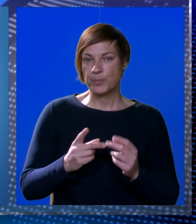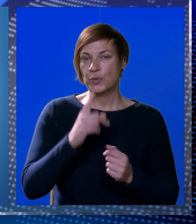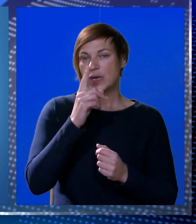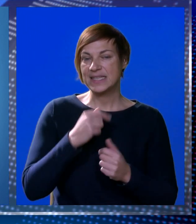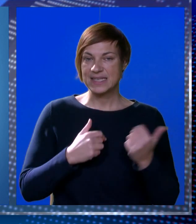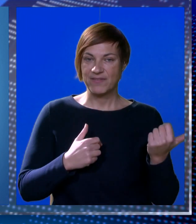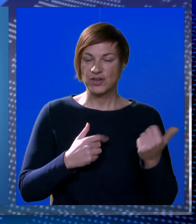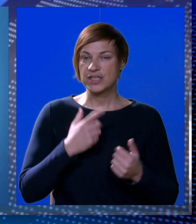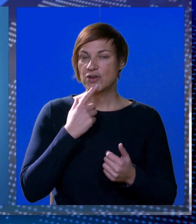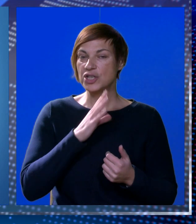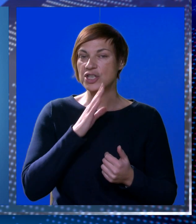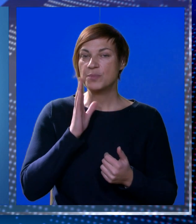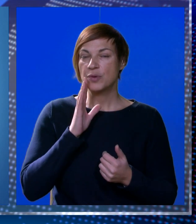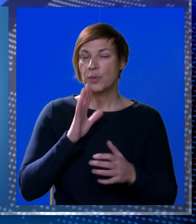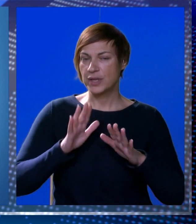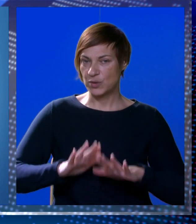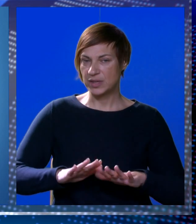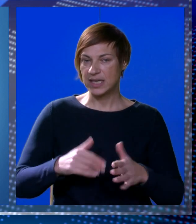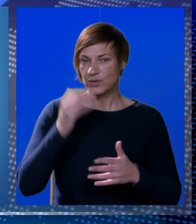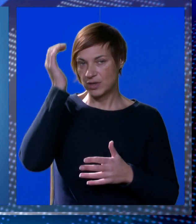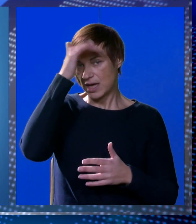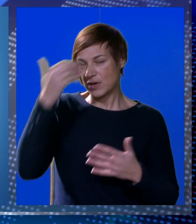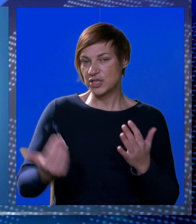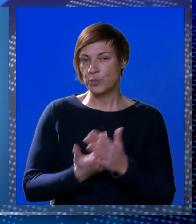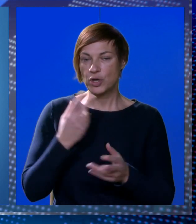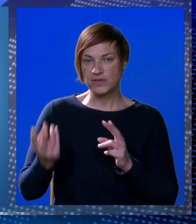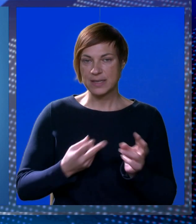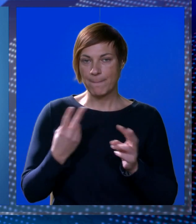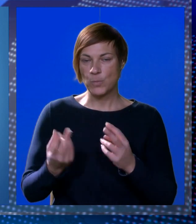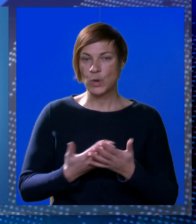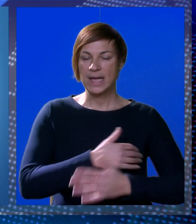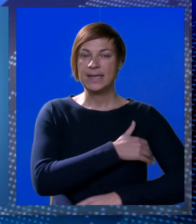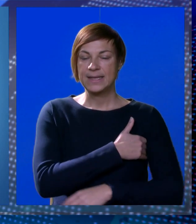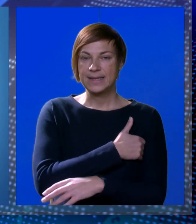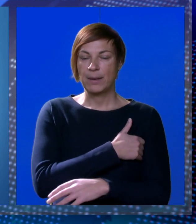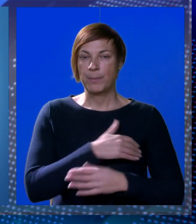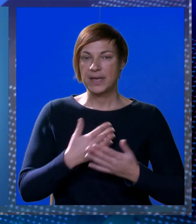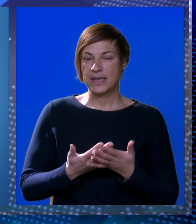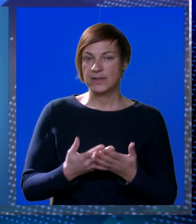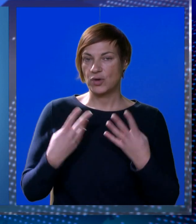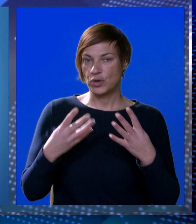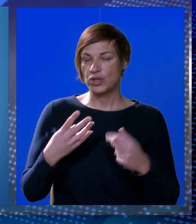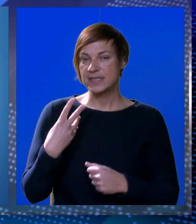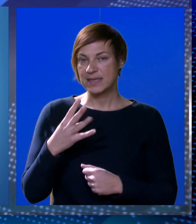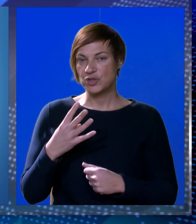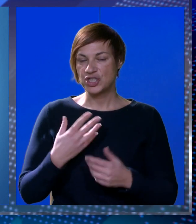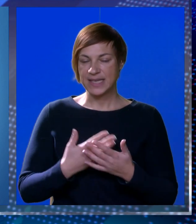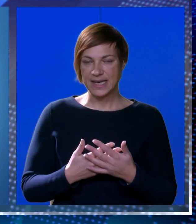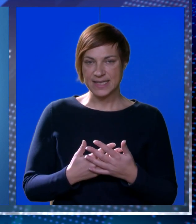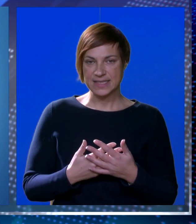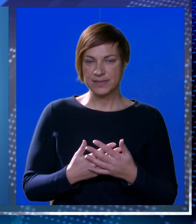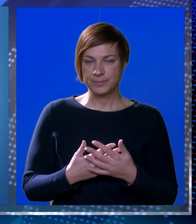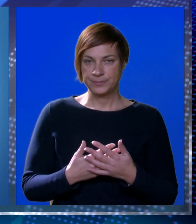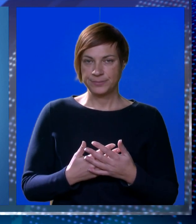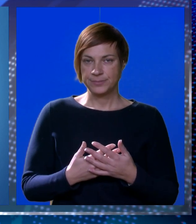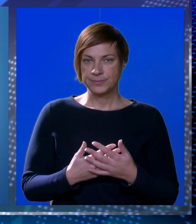puhati slab sjeveroistočni vjetar koji će poslje podne utihnuti, a u noći ponovno zapuhati. Temperatura zraka kreta će se od 8 do 14